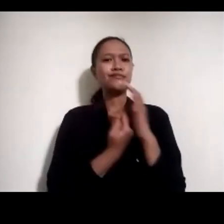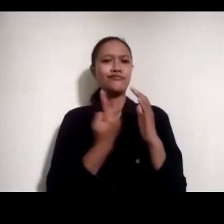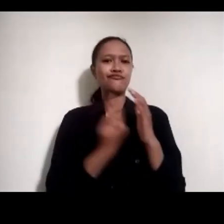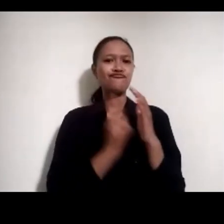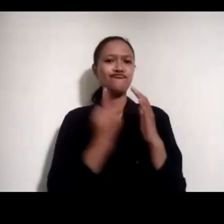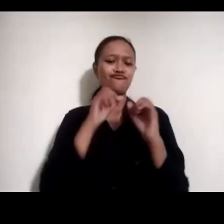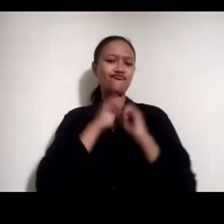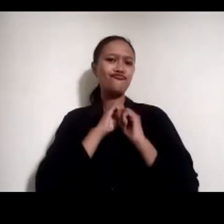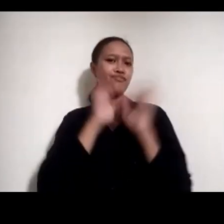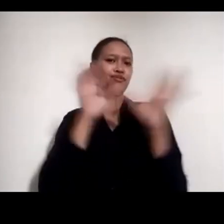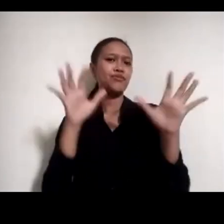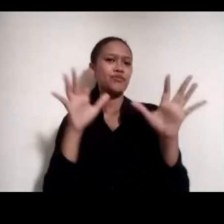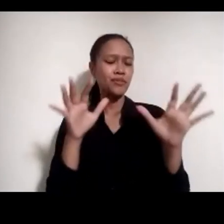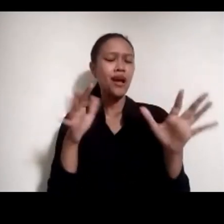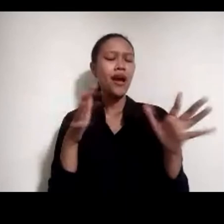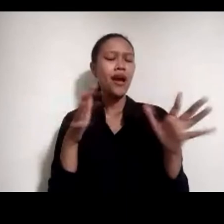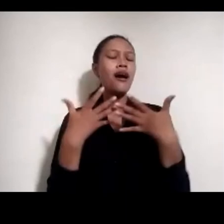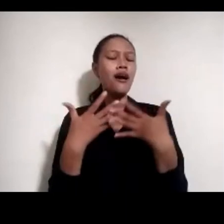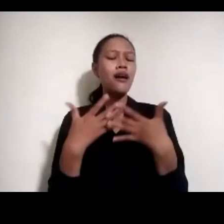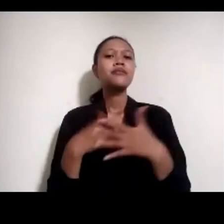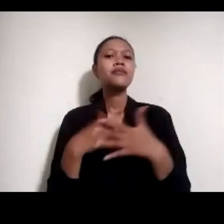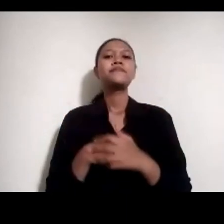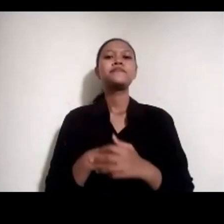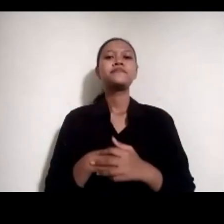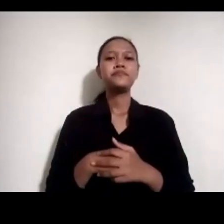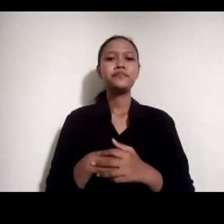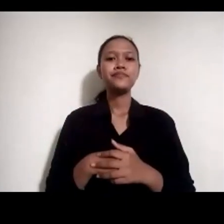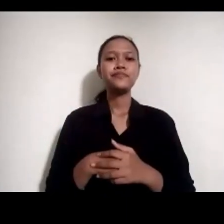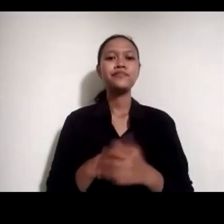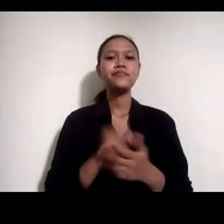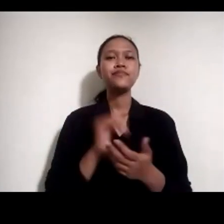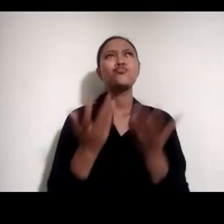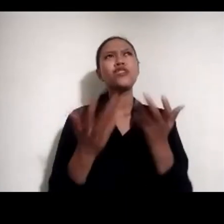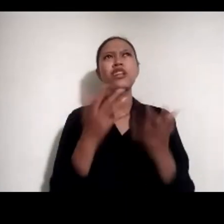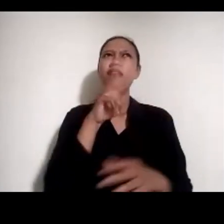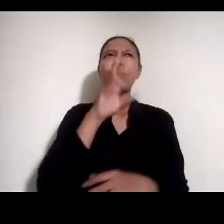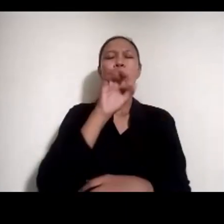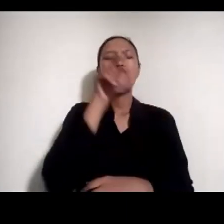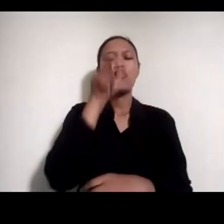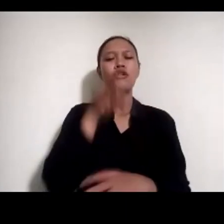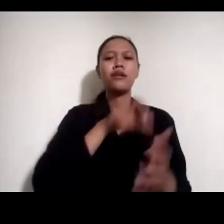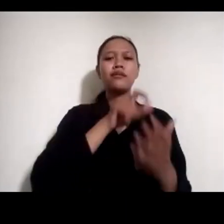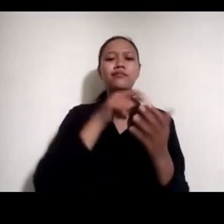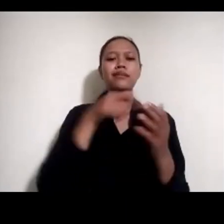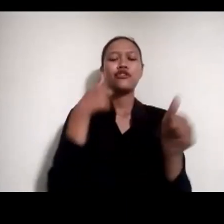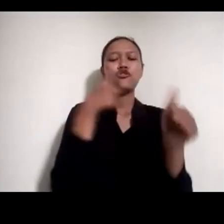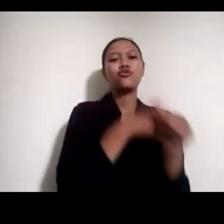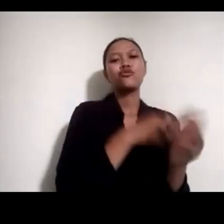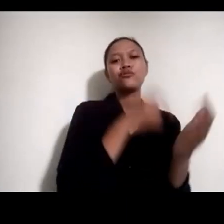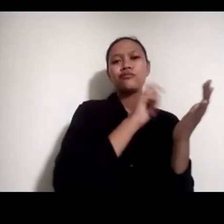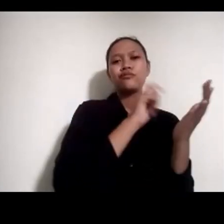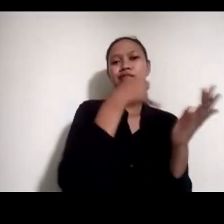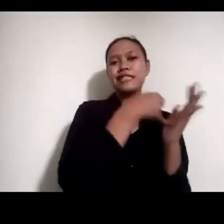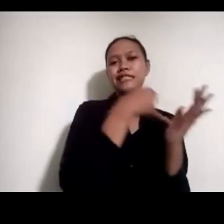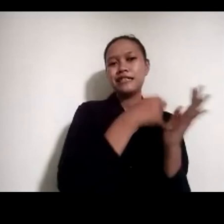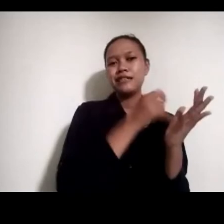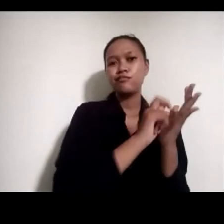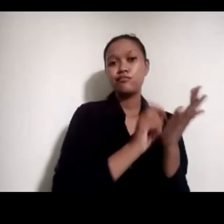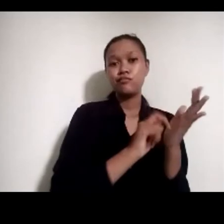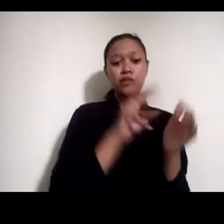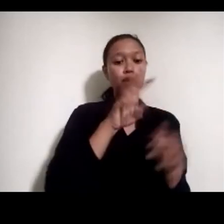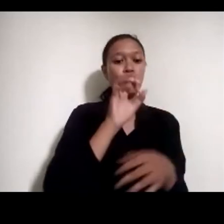lembaganya masing-masing gitu. Misalnya cuma 30 orang, ya nggak apa-apa, data itu dikumpulkan hanya 30 orang.